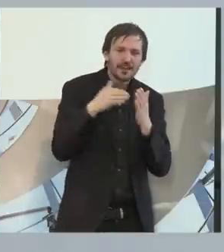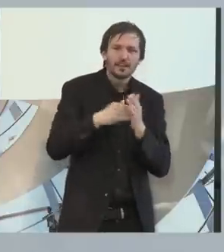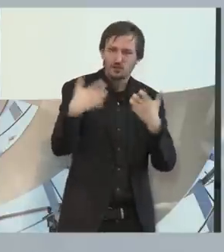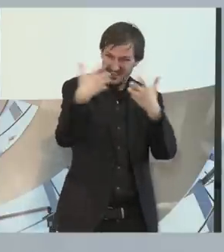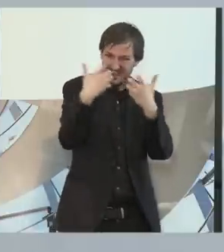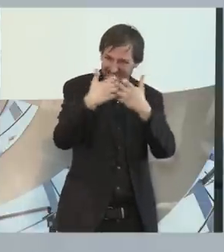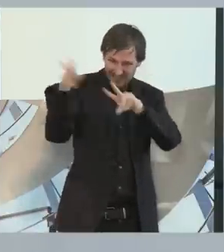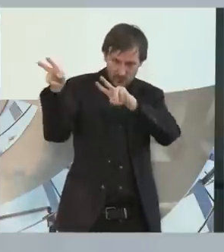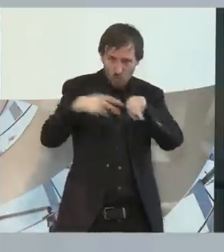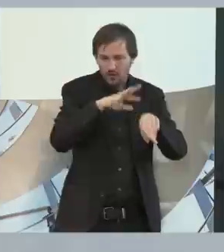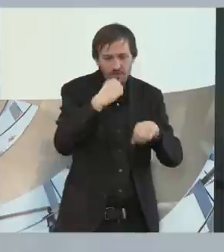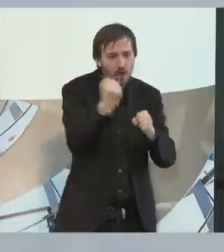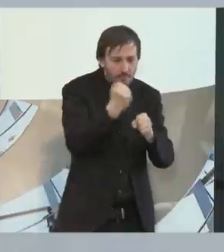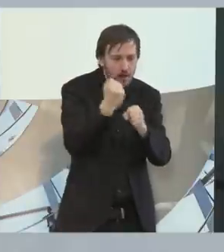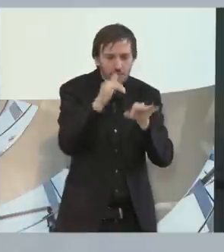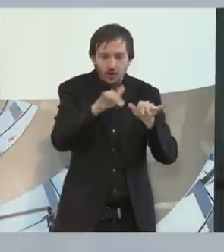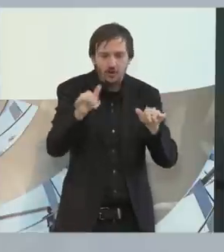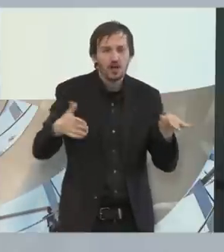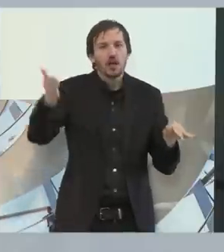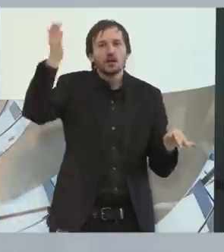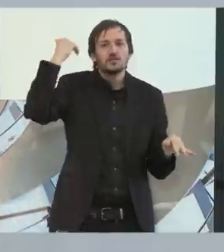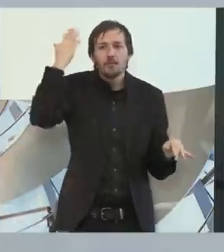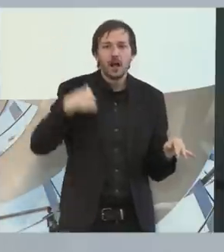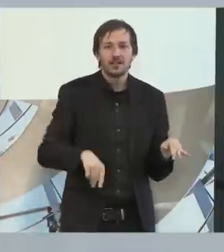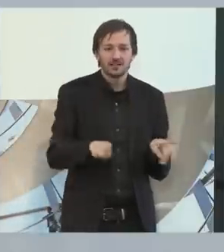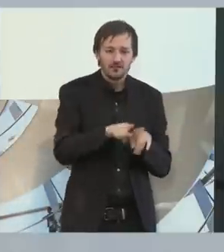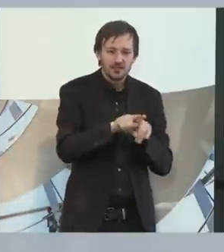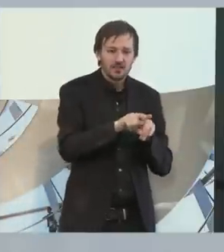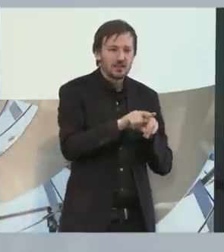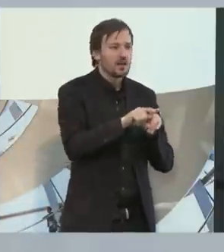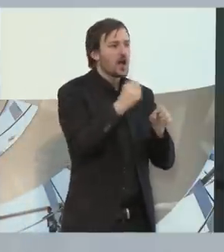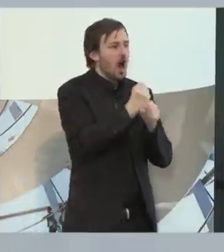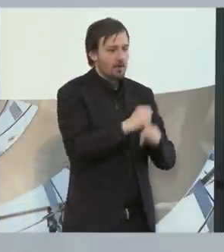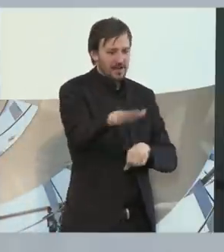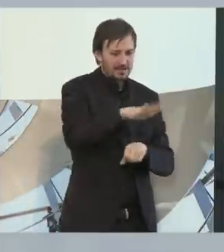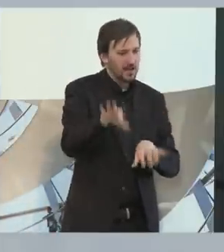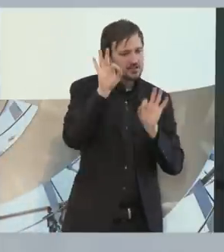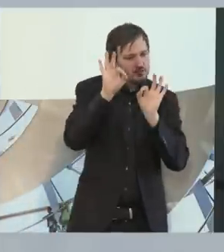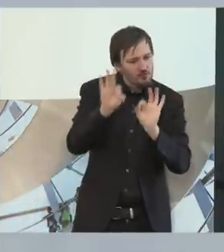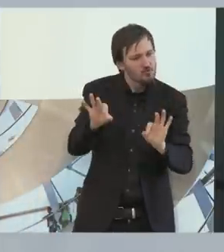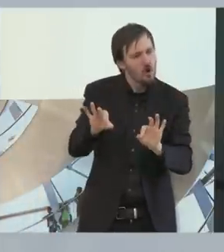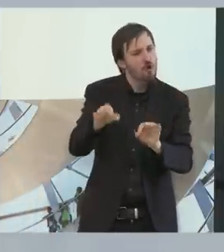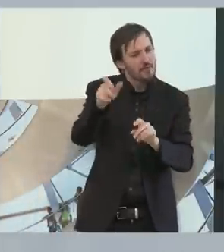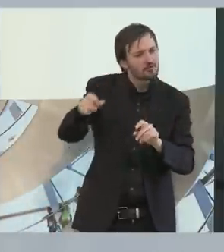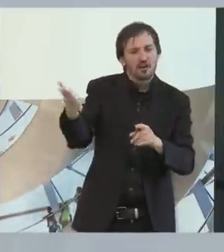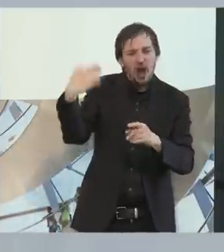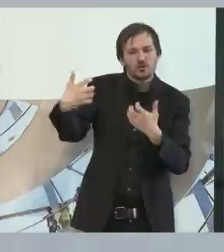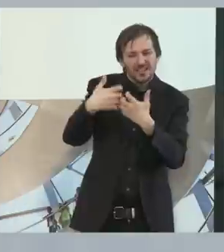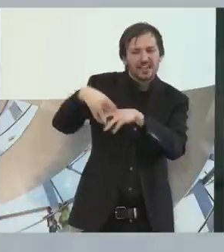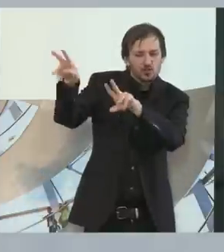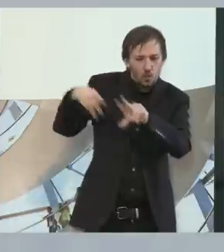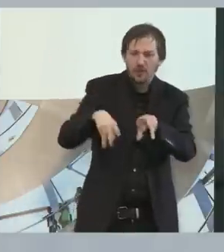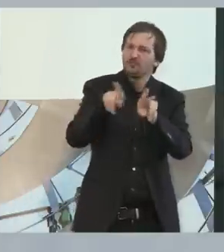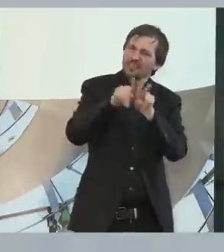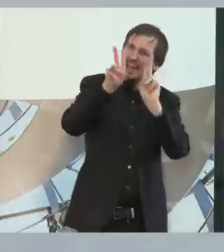Krieg zurückgekommen sind. Damals war das eine Ehrensache, dass bestimmte Arbeitsplätze für diese Menschen einfach da waren. Ich habe damals